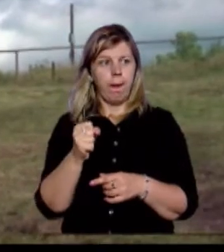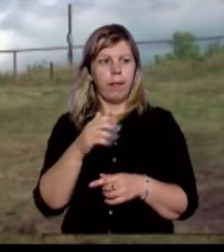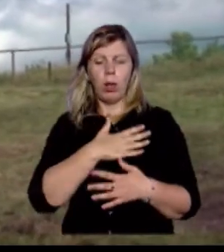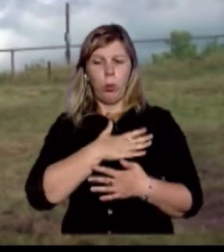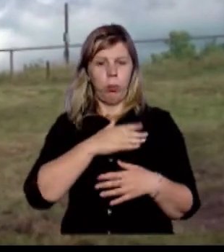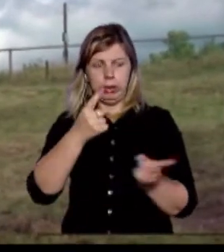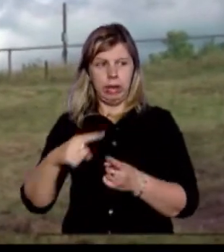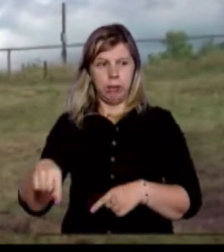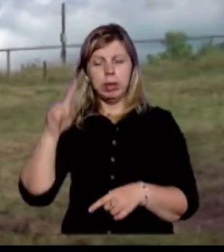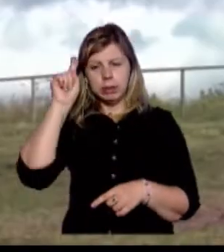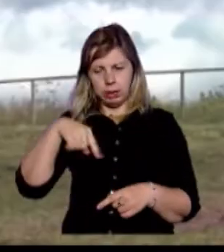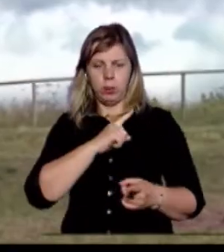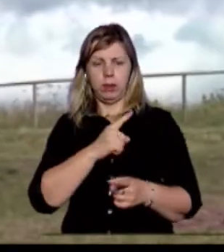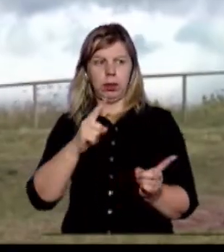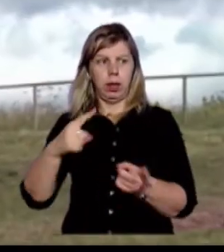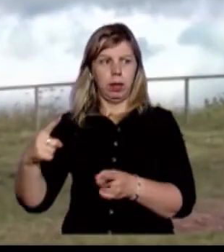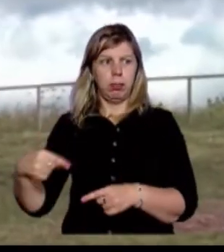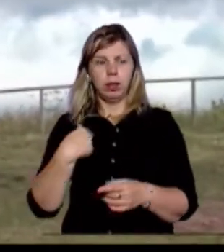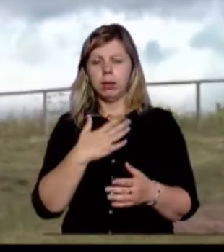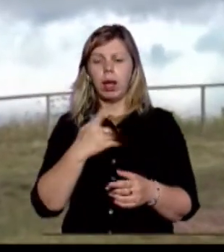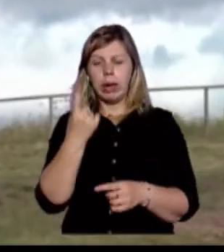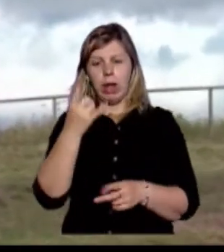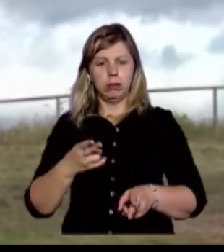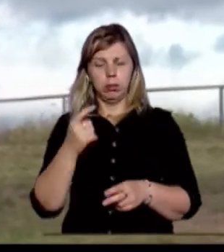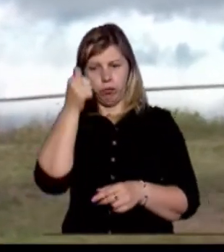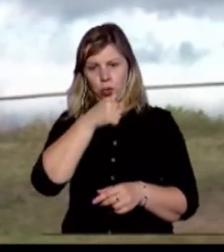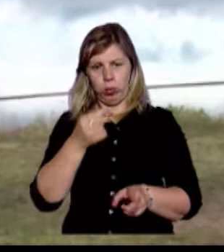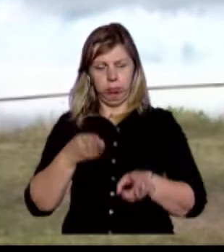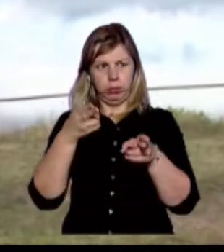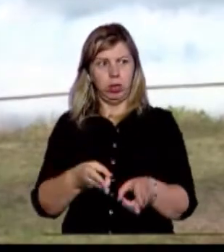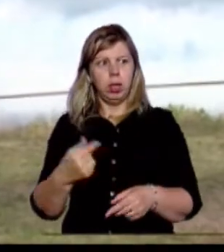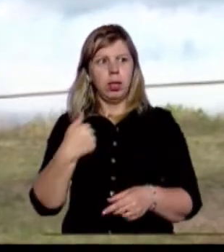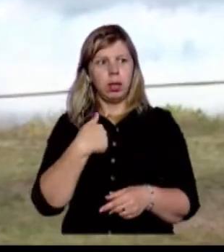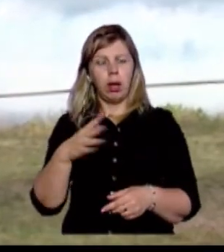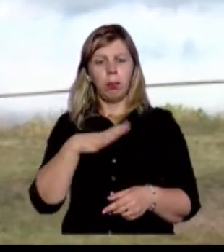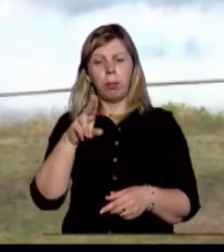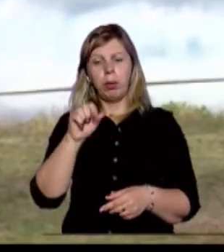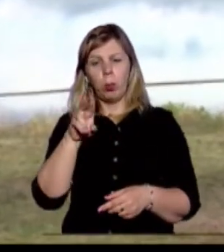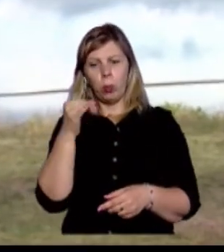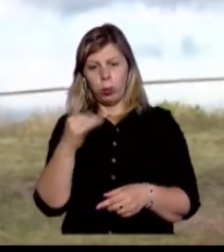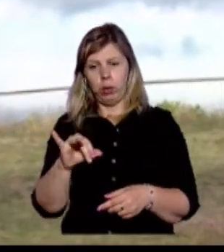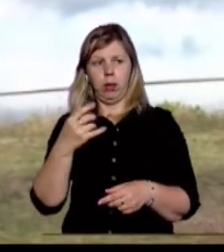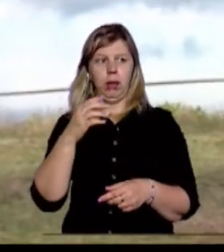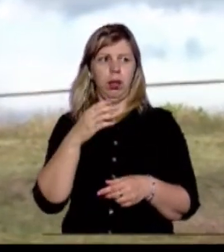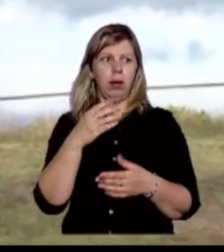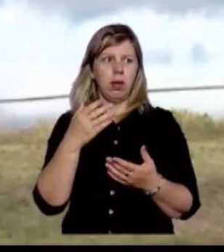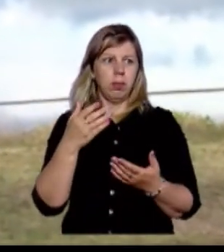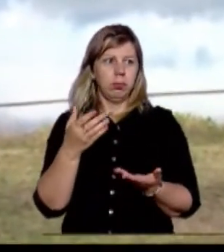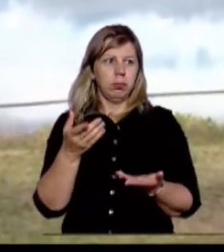Закарпаття, знам Закарпаття. Ценаймні раз до року є в гурах. Я був на Пікую, на Остріхожі,